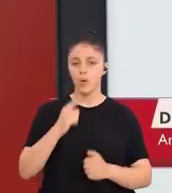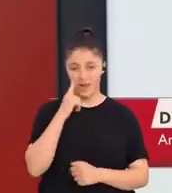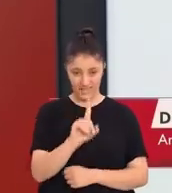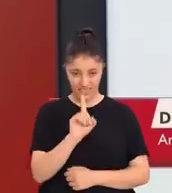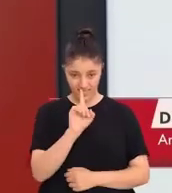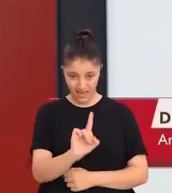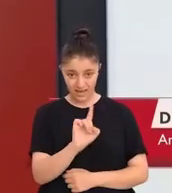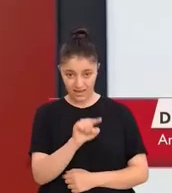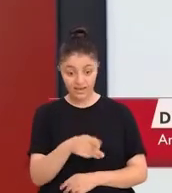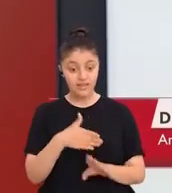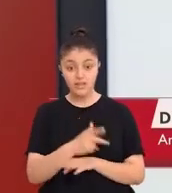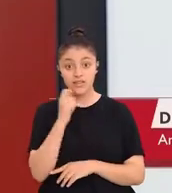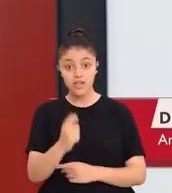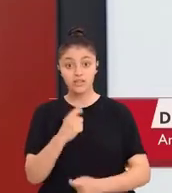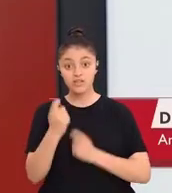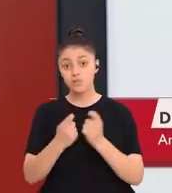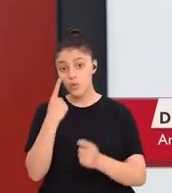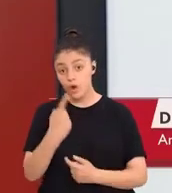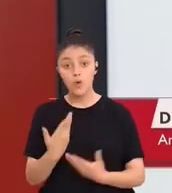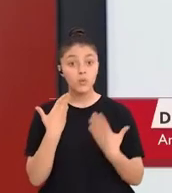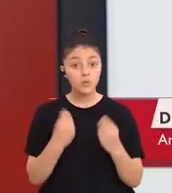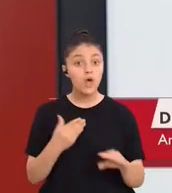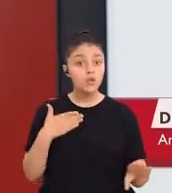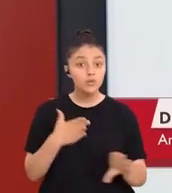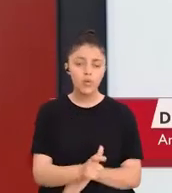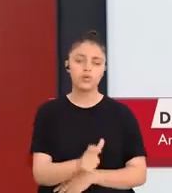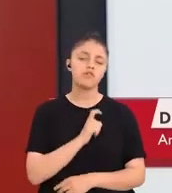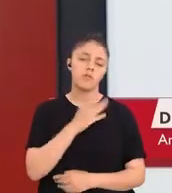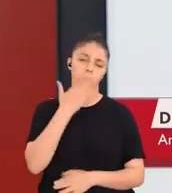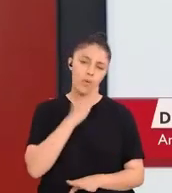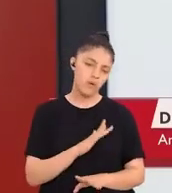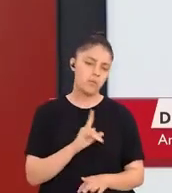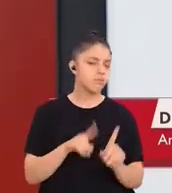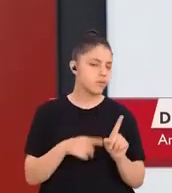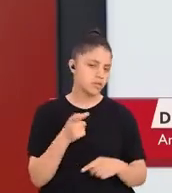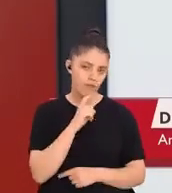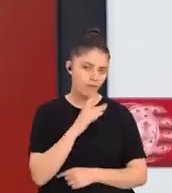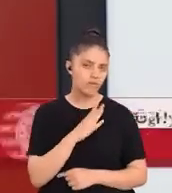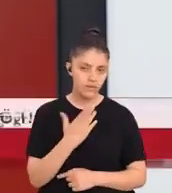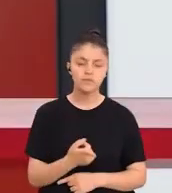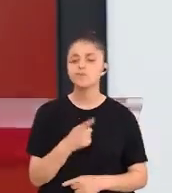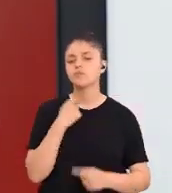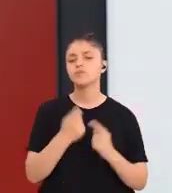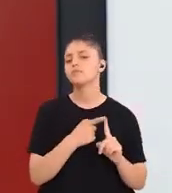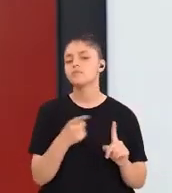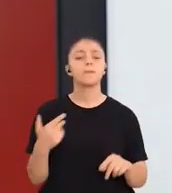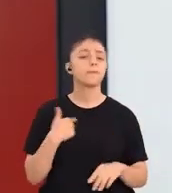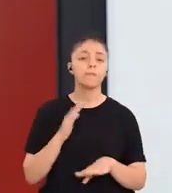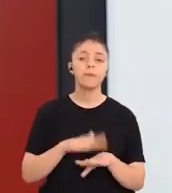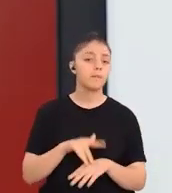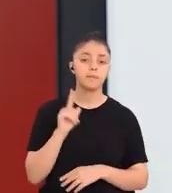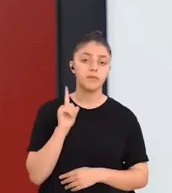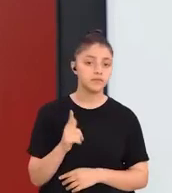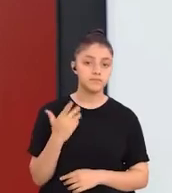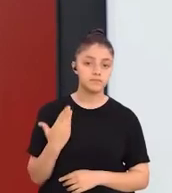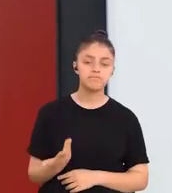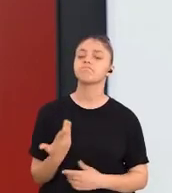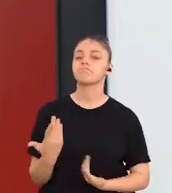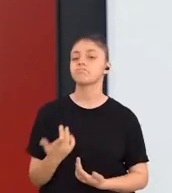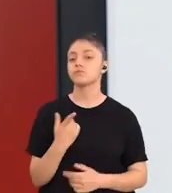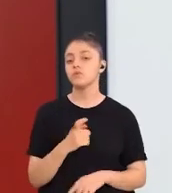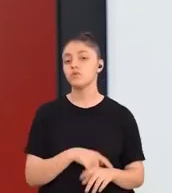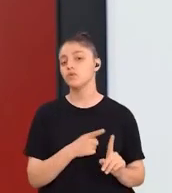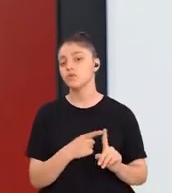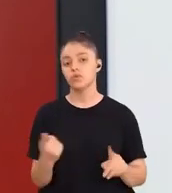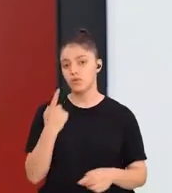uygulama tek başına gerçek uygulama kadar da etkili sonuçlar da vermeyebilir. Peki uygulama sürecinde ne yapılması etkili olabilir?